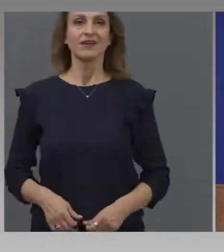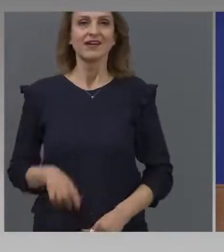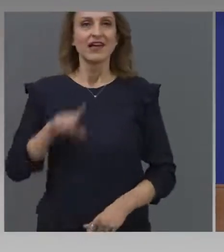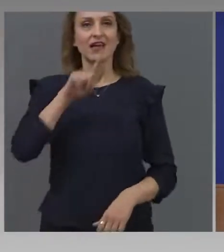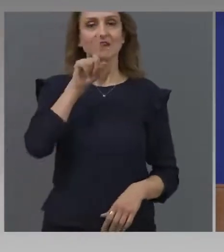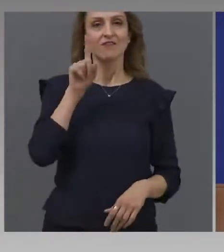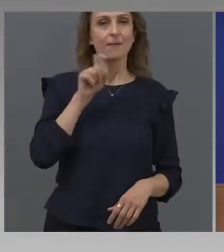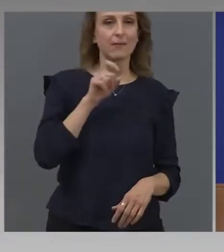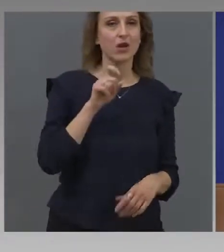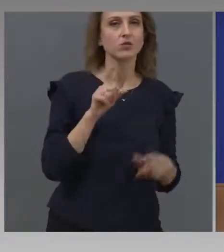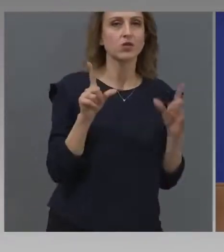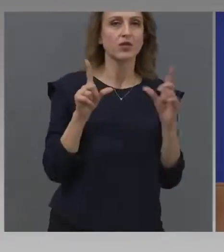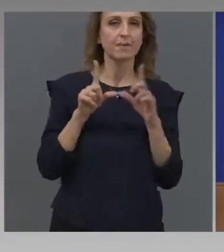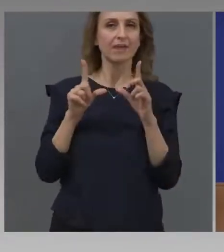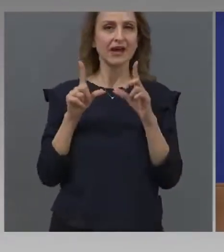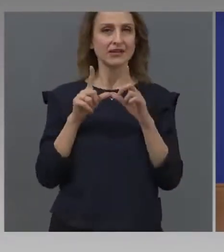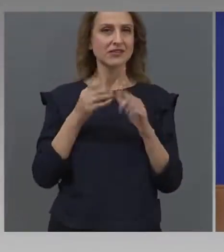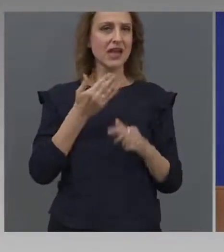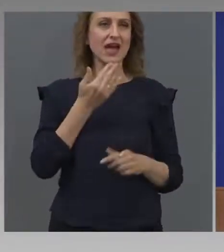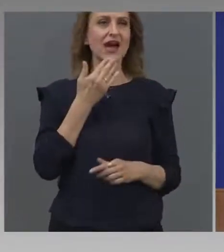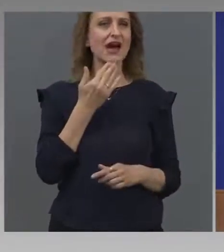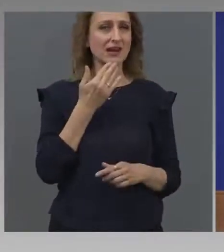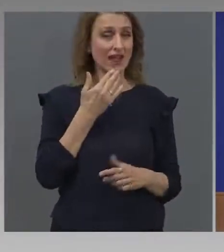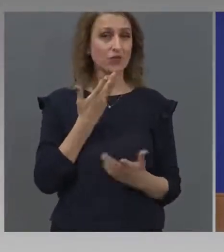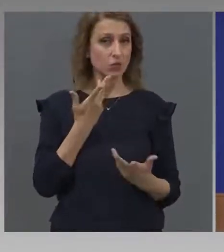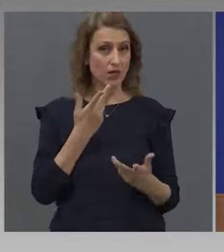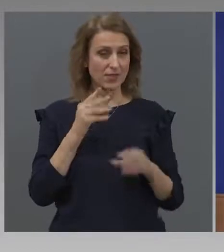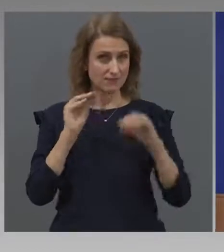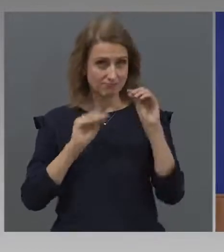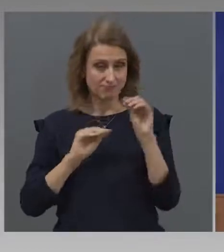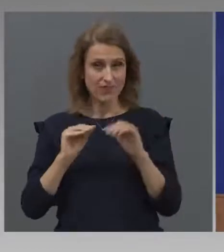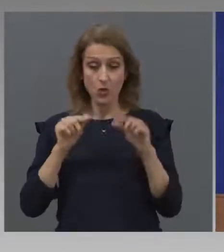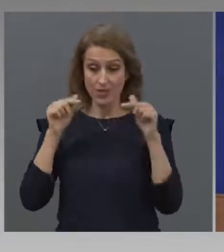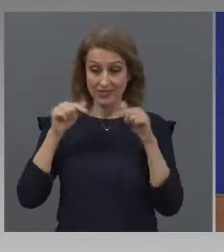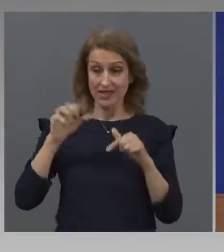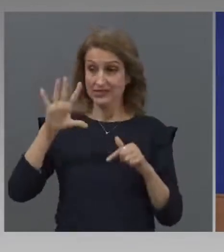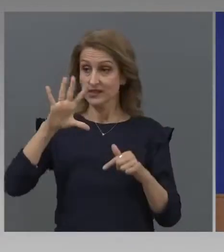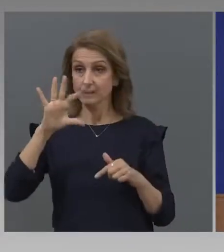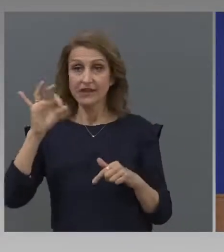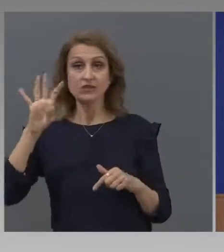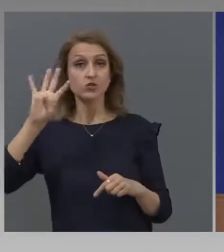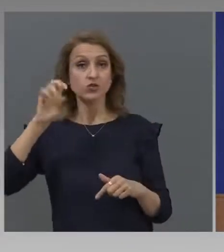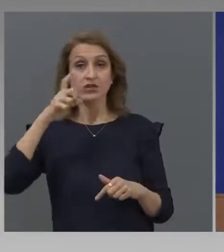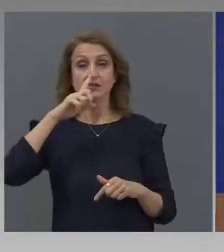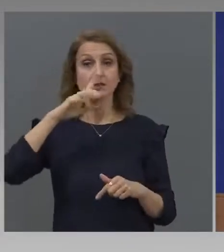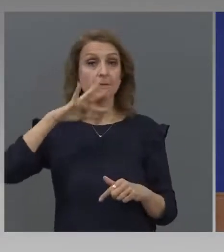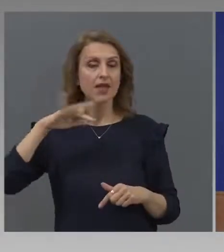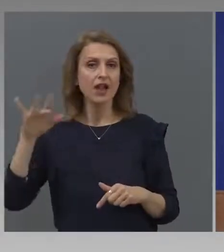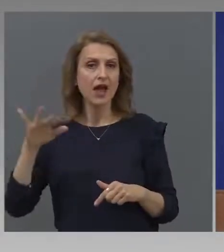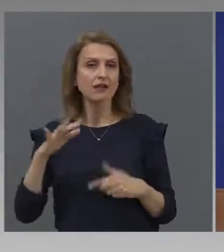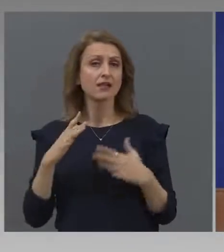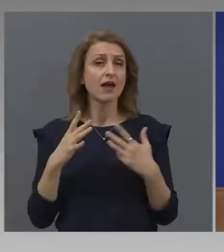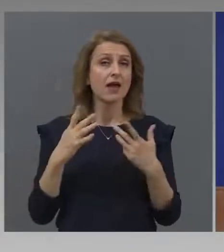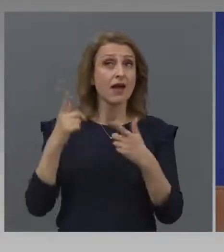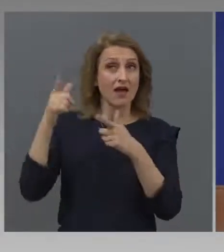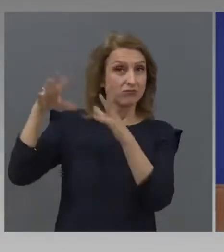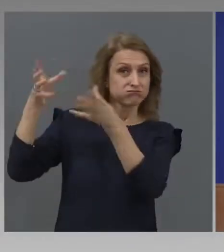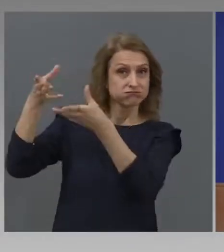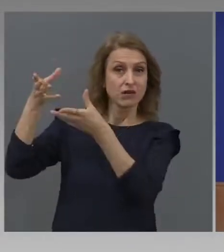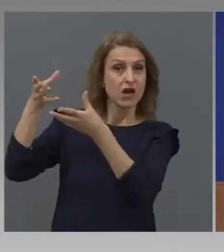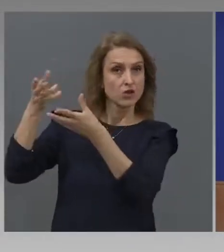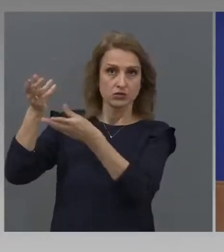Два. Рано е за сметки, но все пак, каква част от тези 540 милиарда може да се очаква към нас да потеглят?